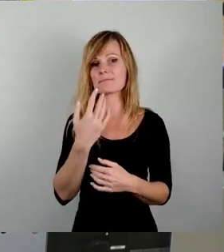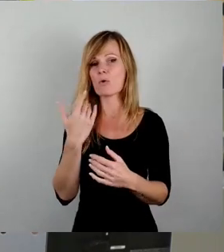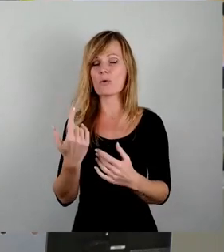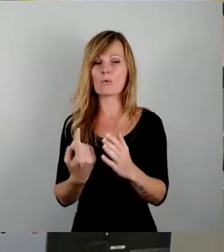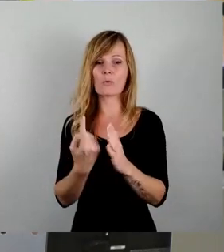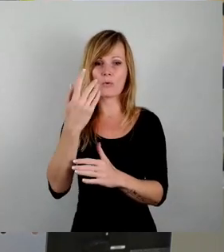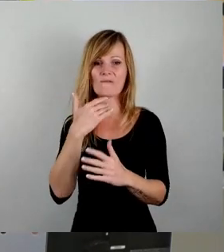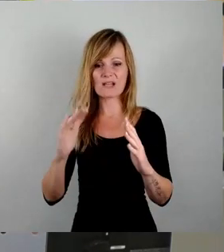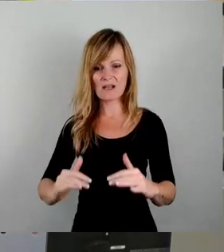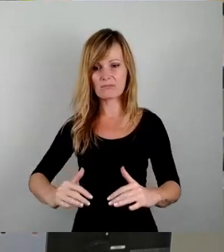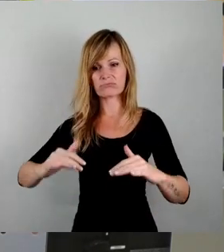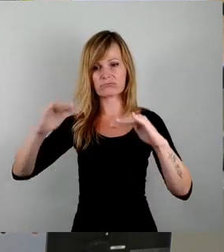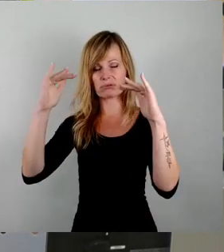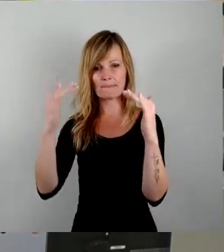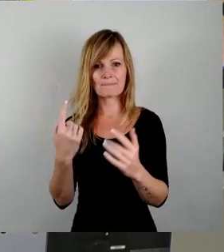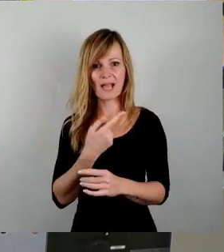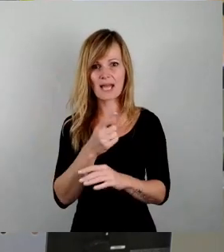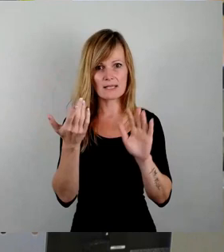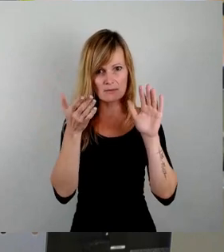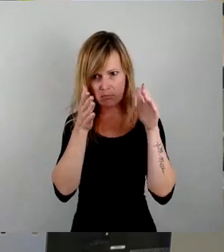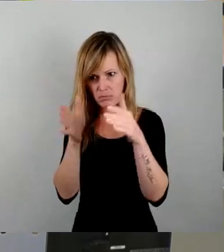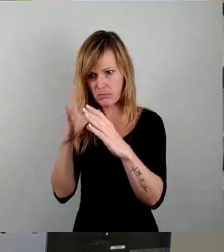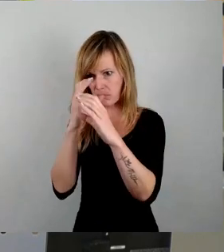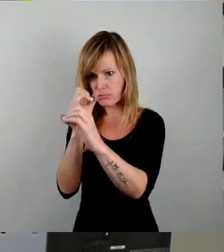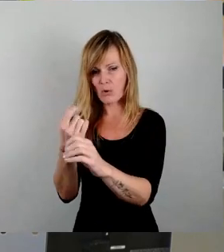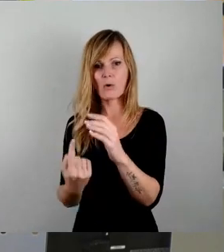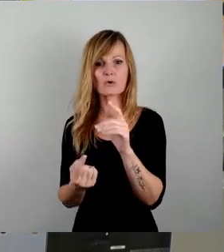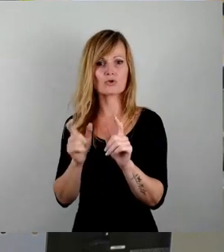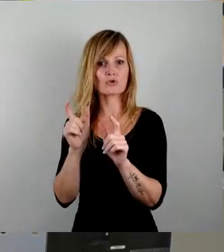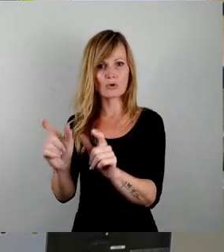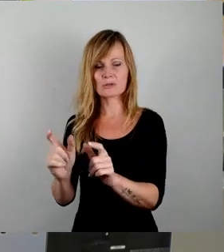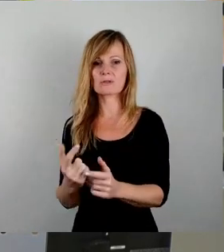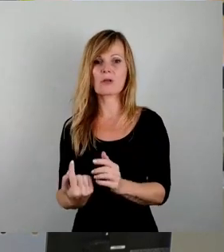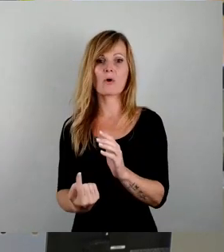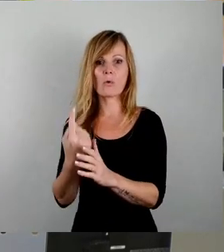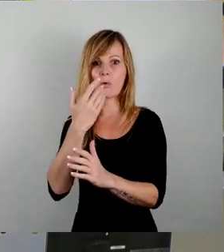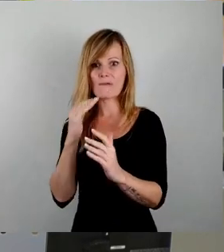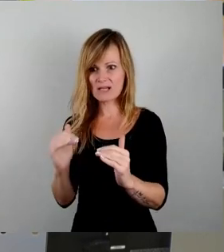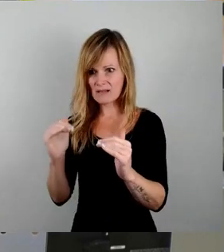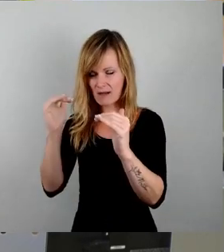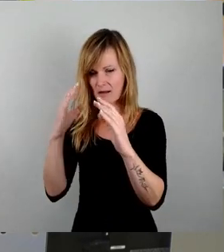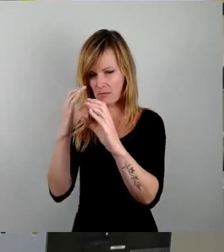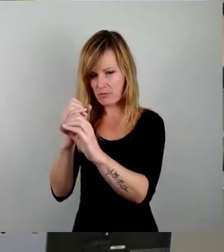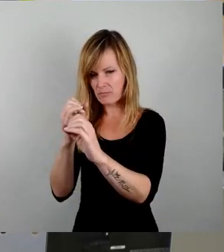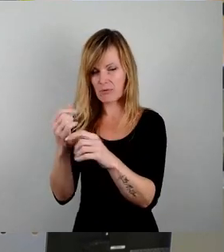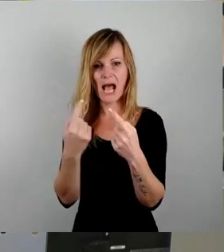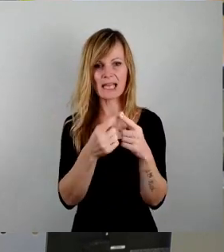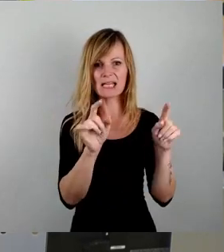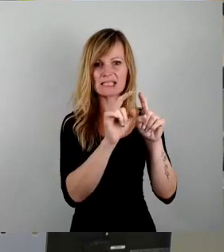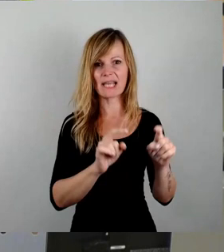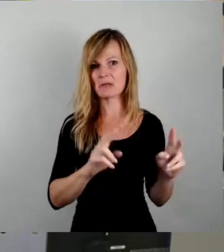hatte man das Gefühl, dass sich alles auf Hochwasserschutz fokussiert und alles andere etwas in den Hintergrund trat. 2021 dann